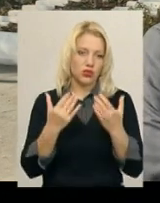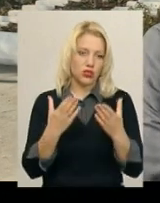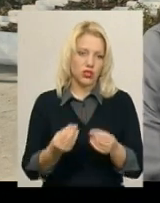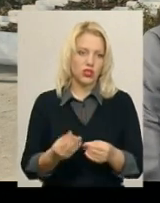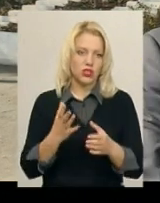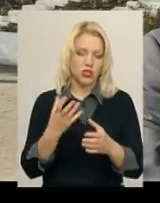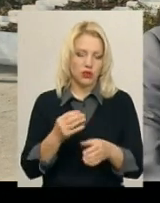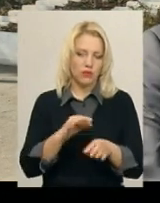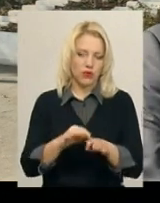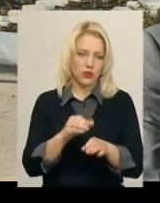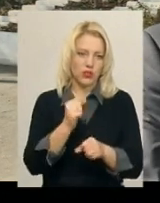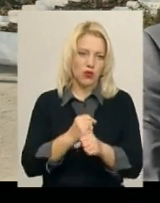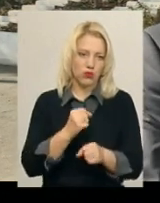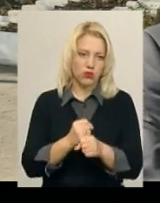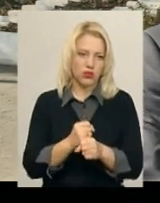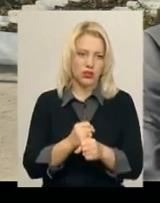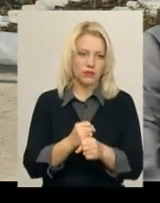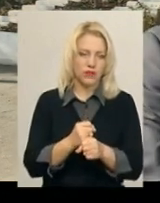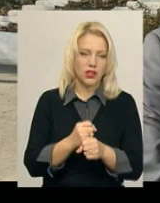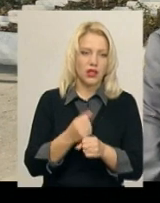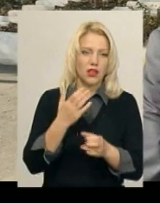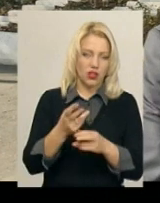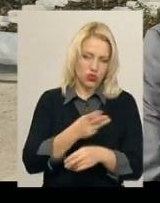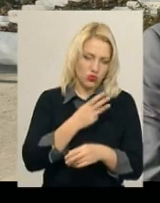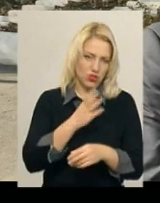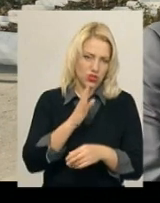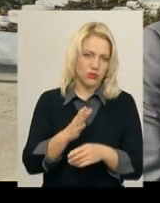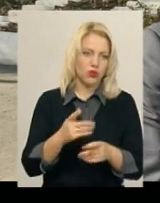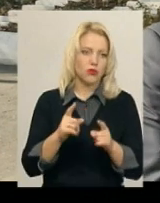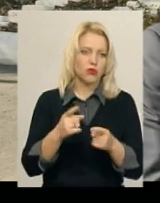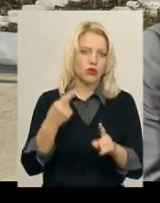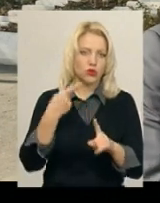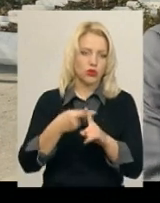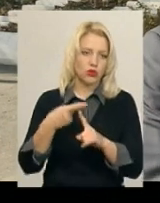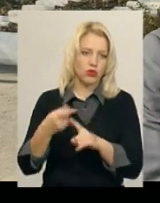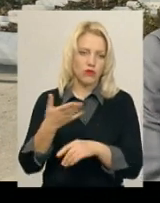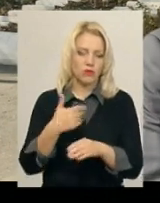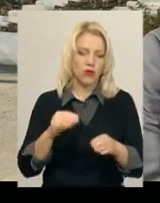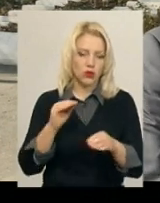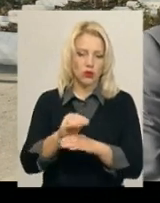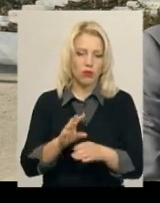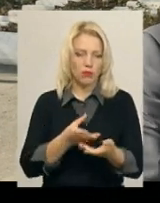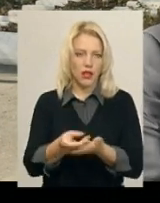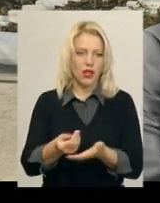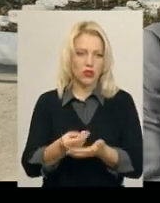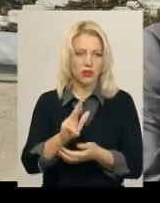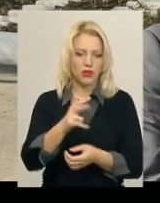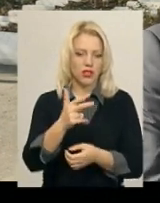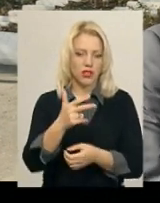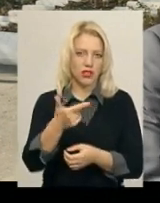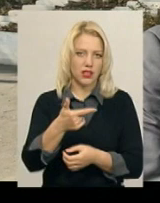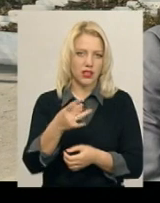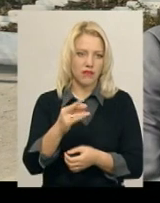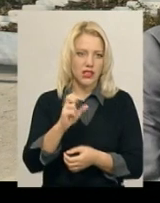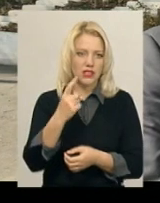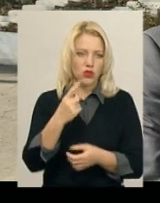день ще проводиться робота. Я думаю, що кожен виявить таке бажання, тому що додатково ми доплачуємо по три гривні за